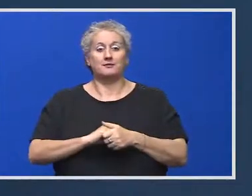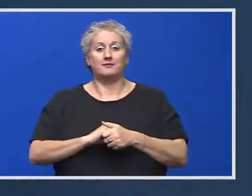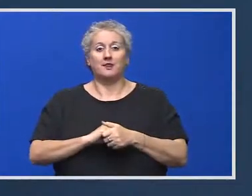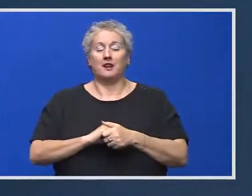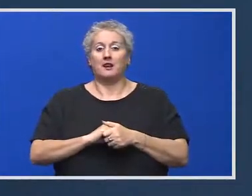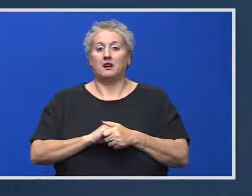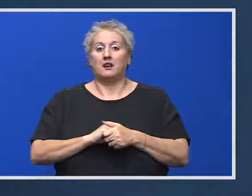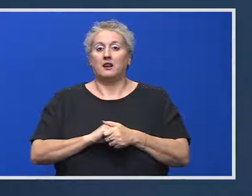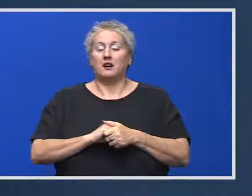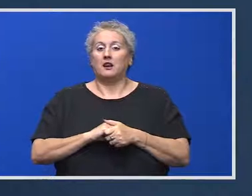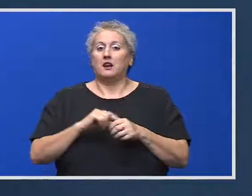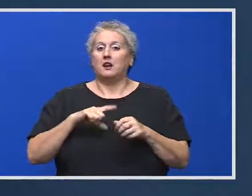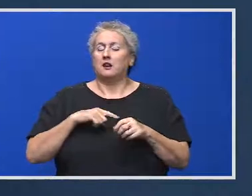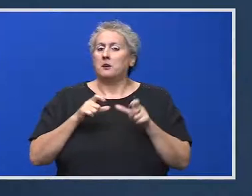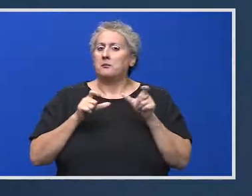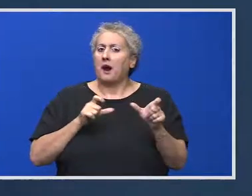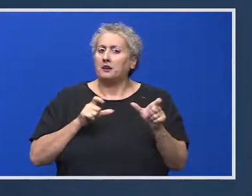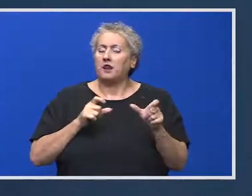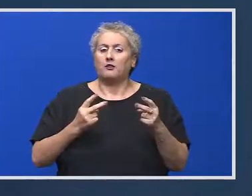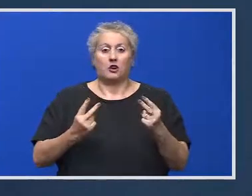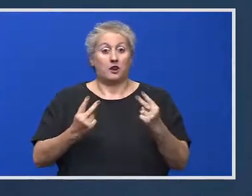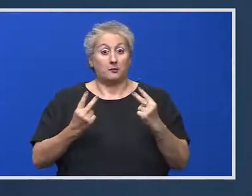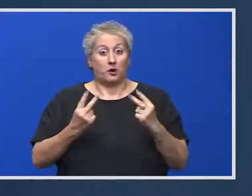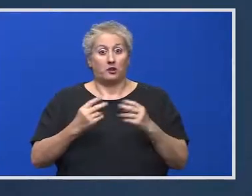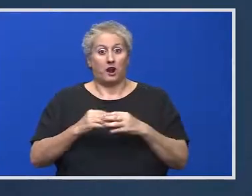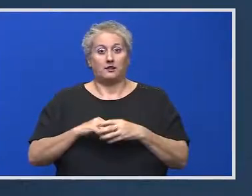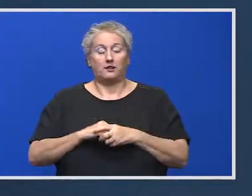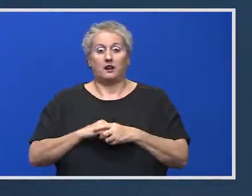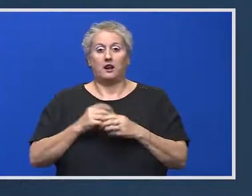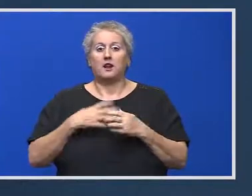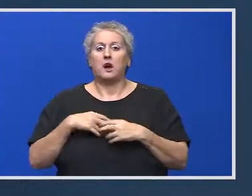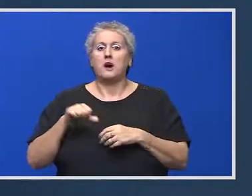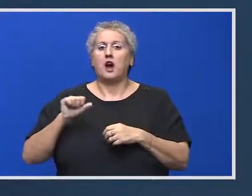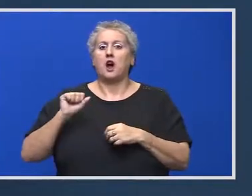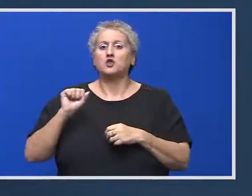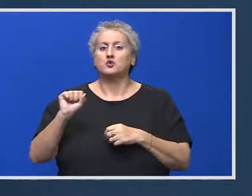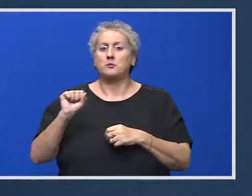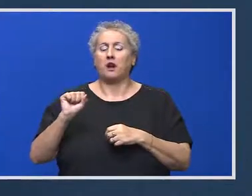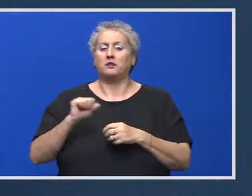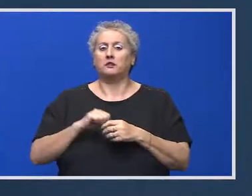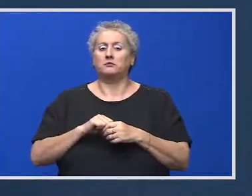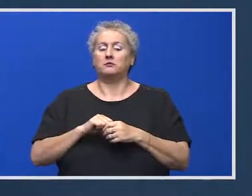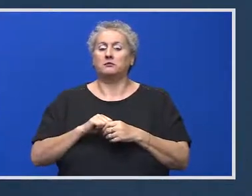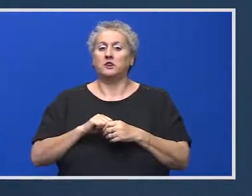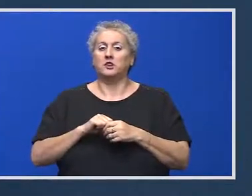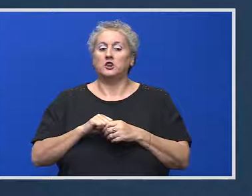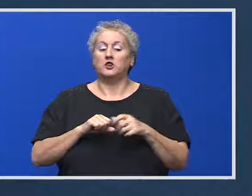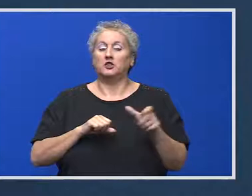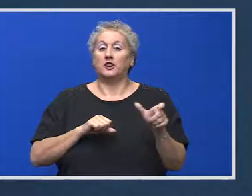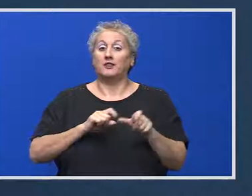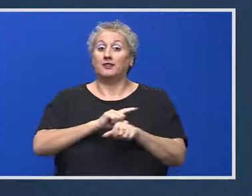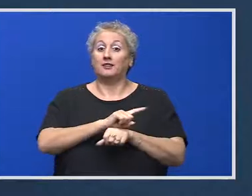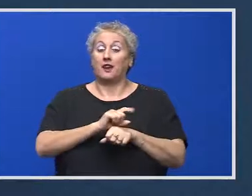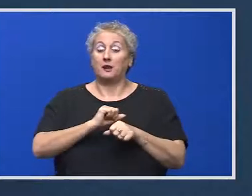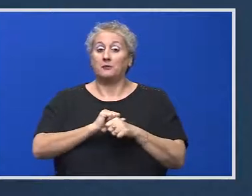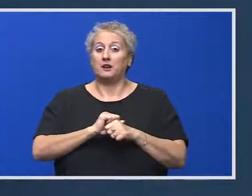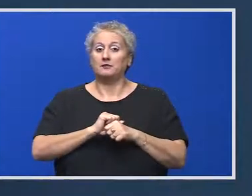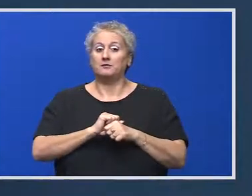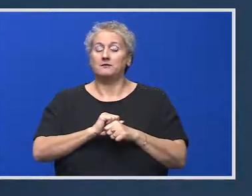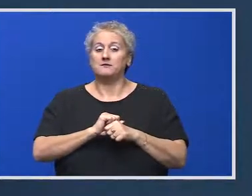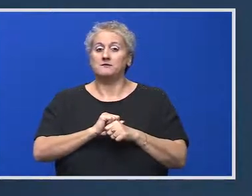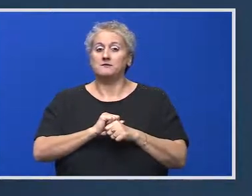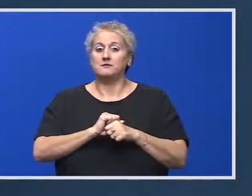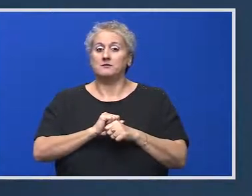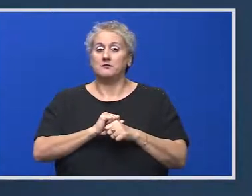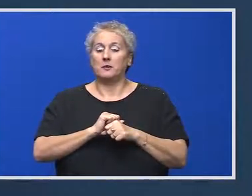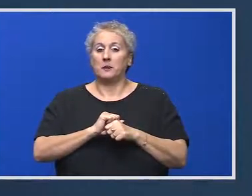cred că partea importantă de știință de guvernă a astăzi a fost că ne-am asumat și termene prin care să livrăm și prin care